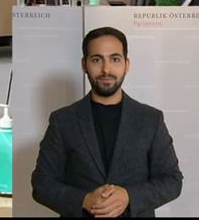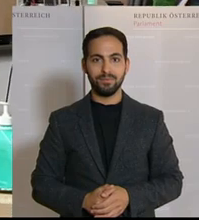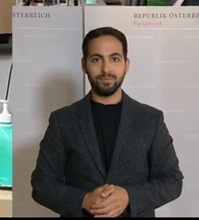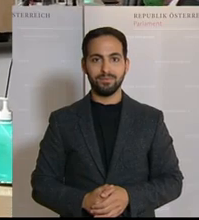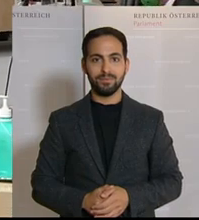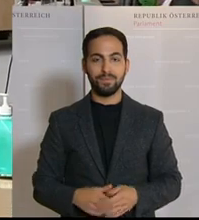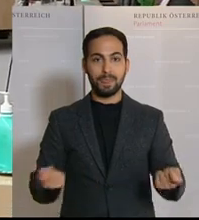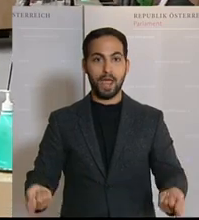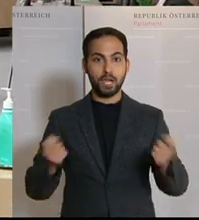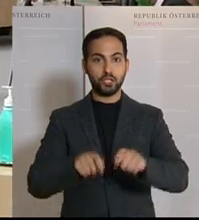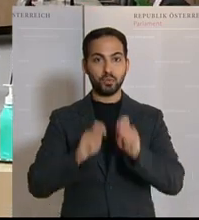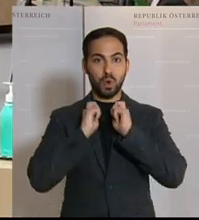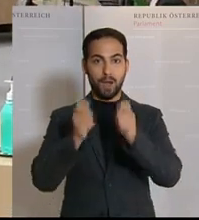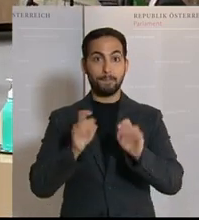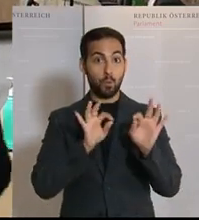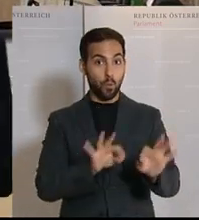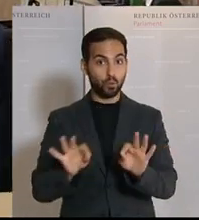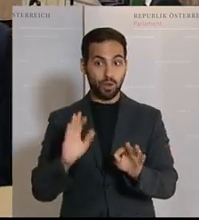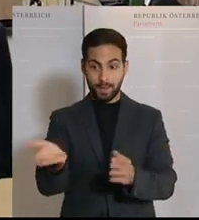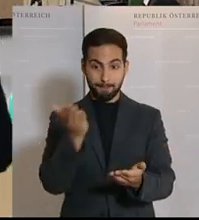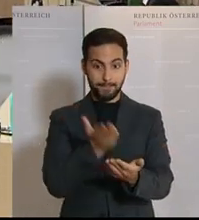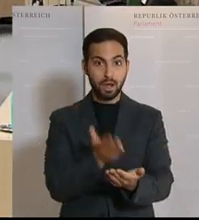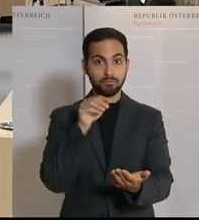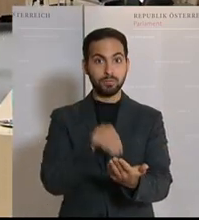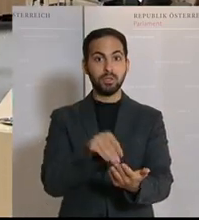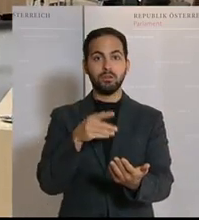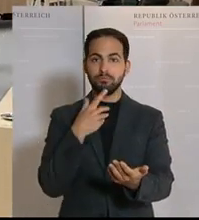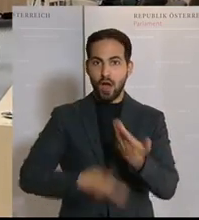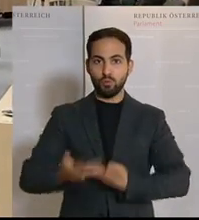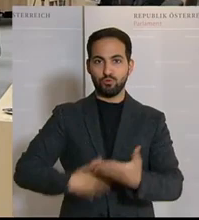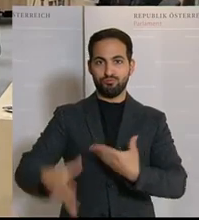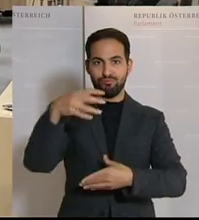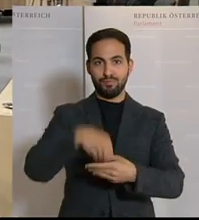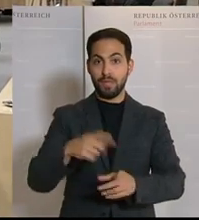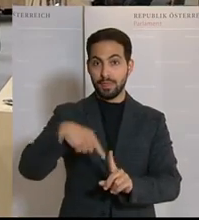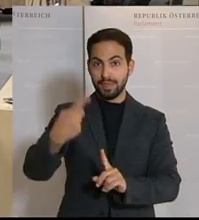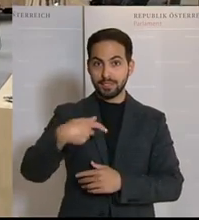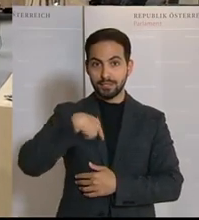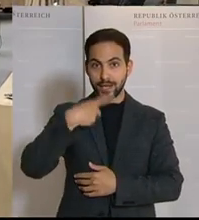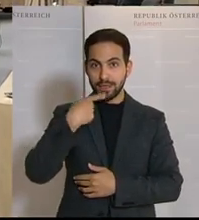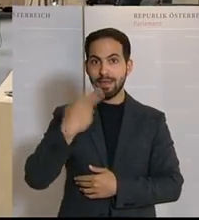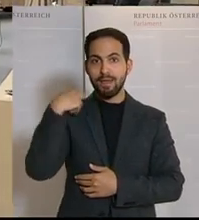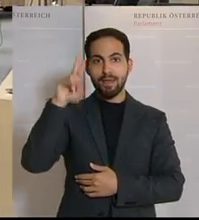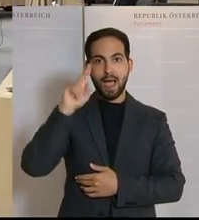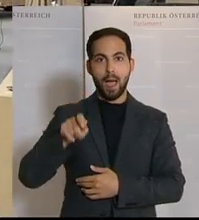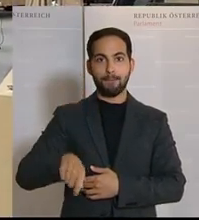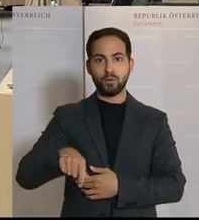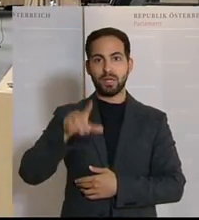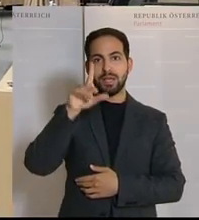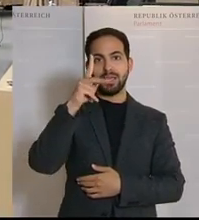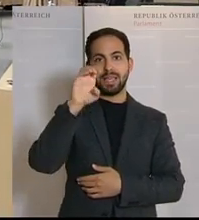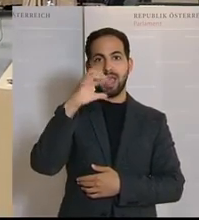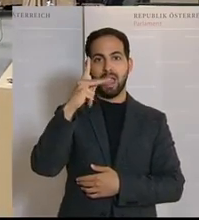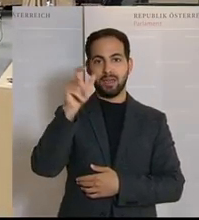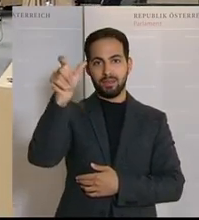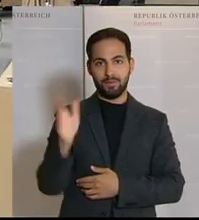Und als nächster Redner zu Wort gemeldet ist der SPÖ-Abgeordnete Dietmar Keck.